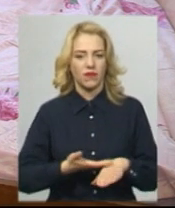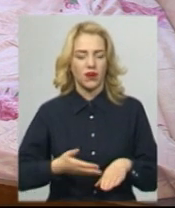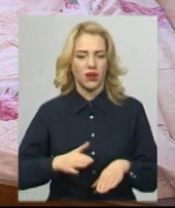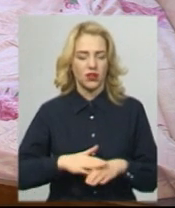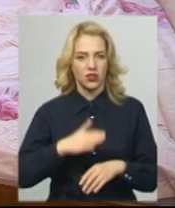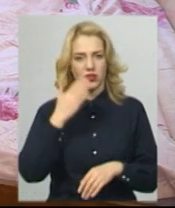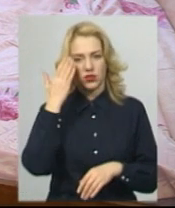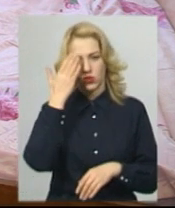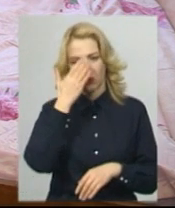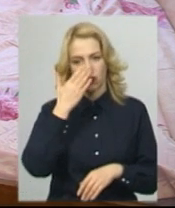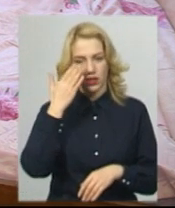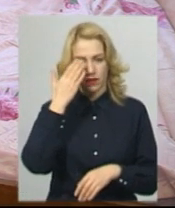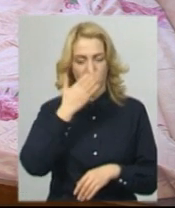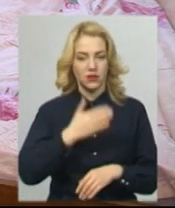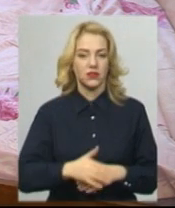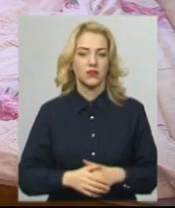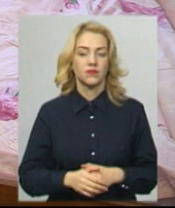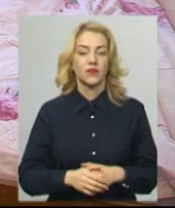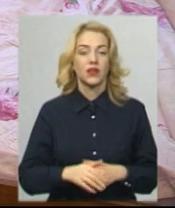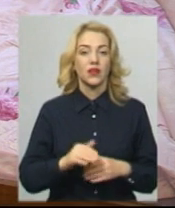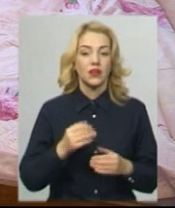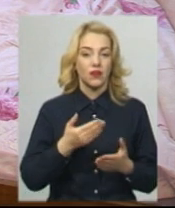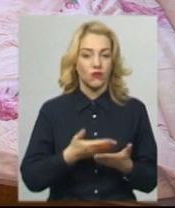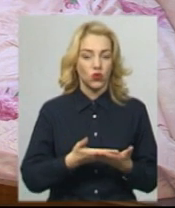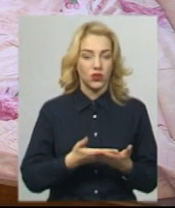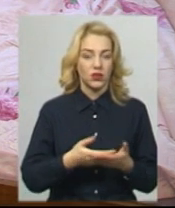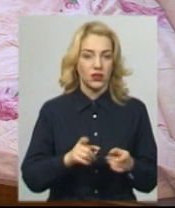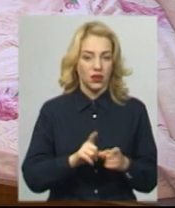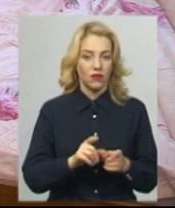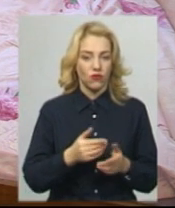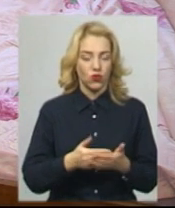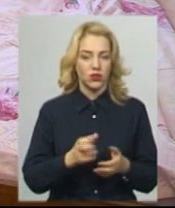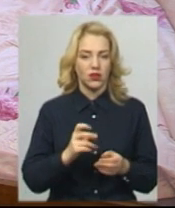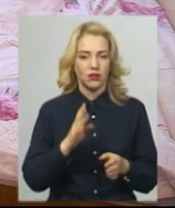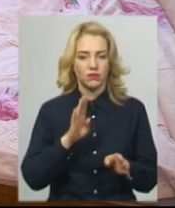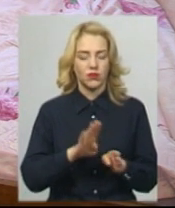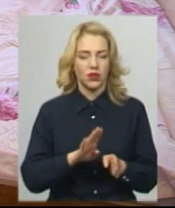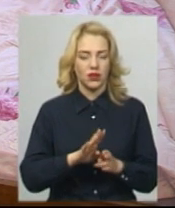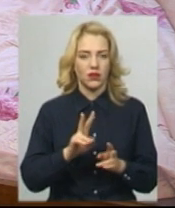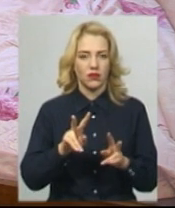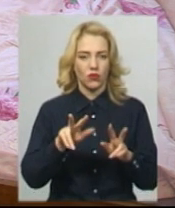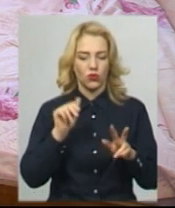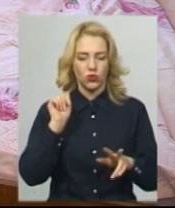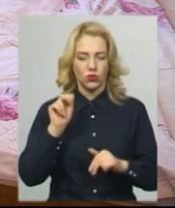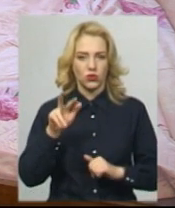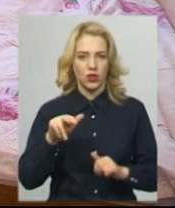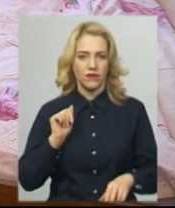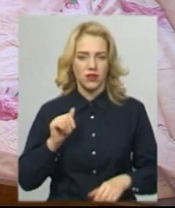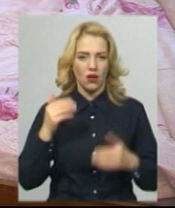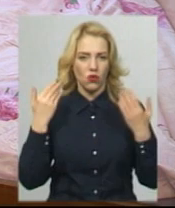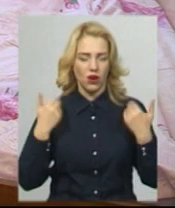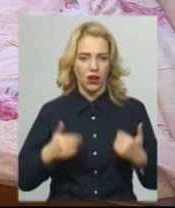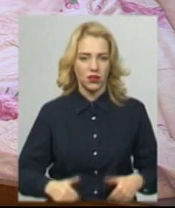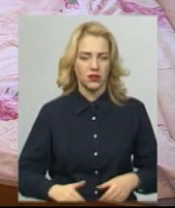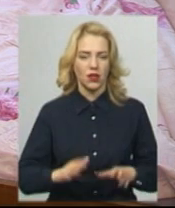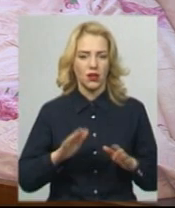сонливість. І от так от, ніби відключався організм. Потім